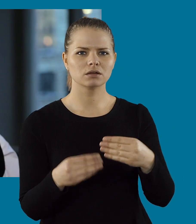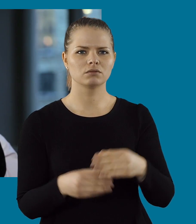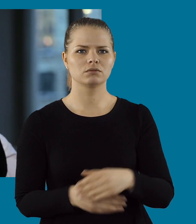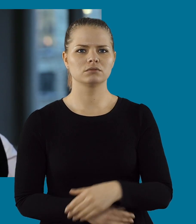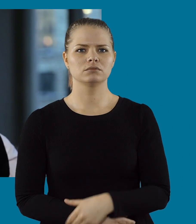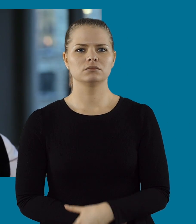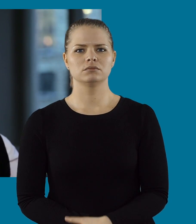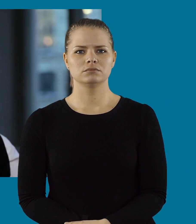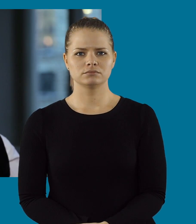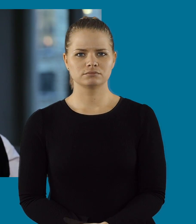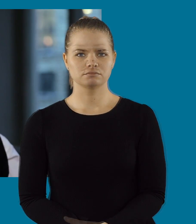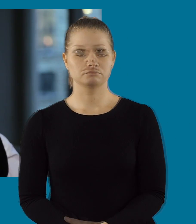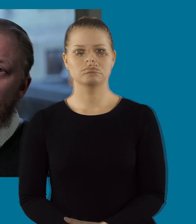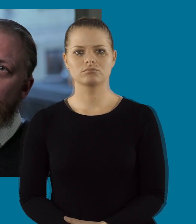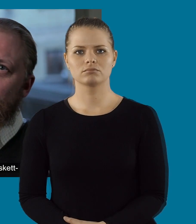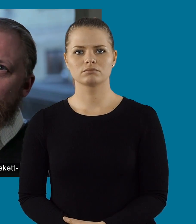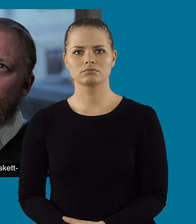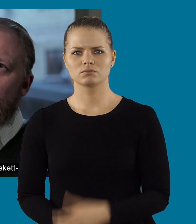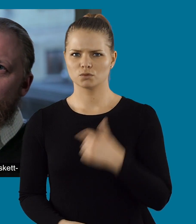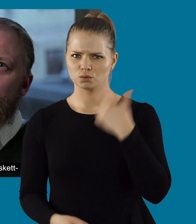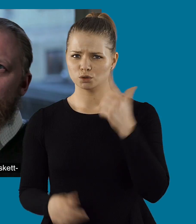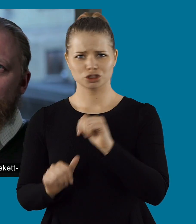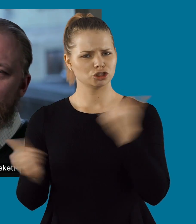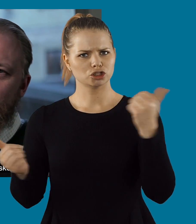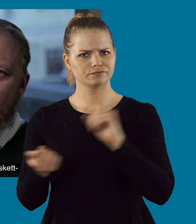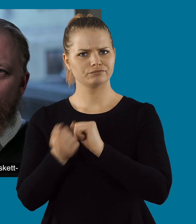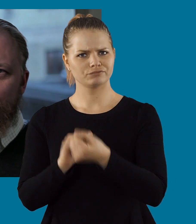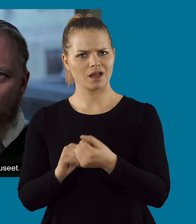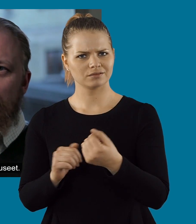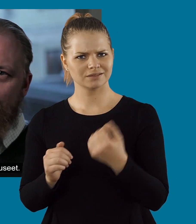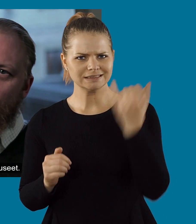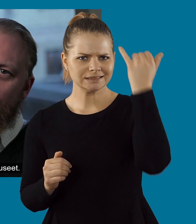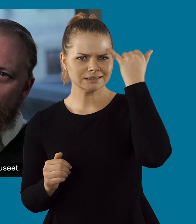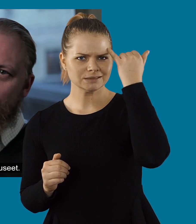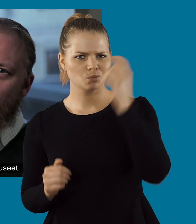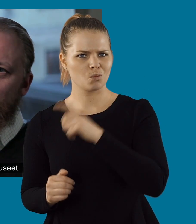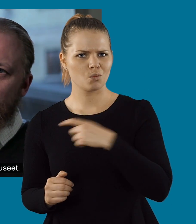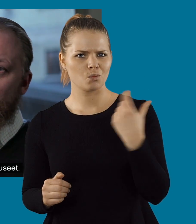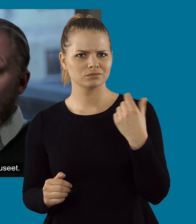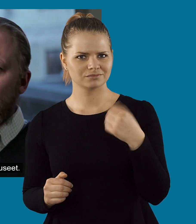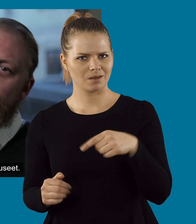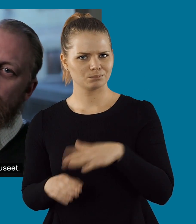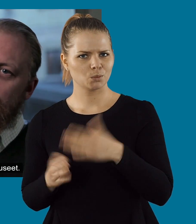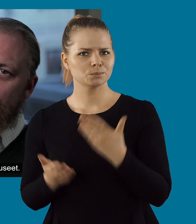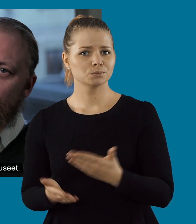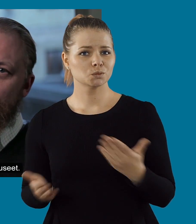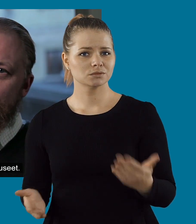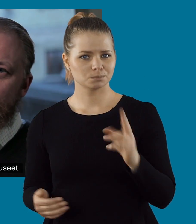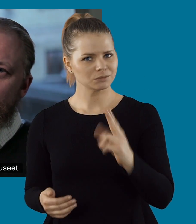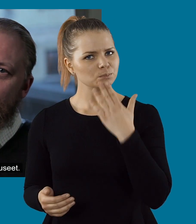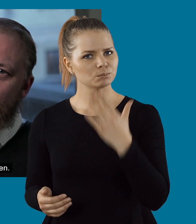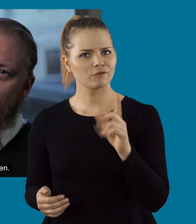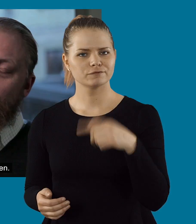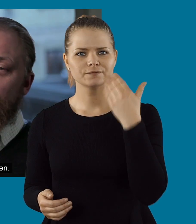och vilket material det är. Jag tror att de största förändringarna som har skett bor inne i huvudet på oss här på